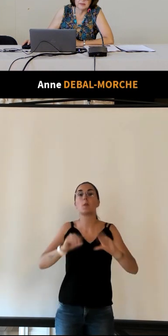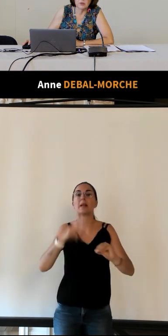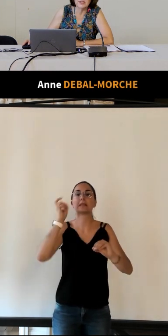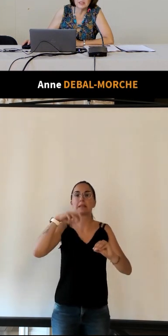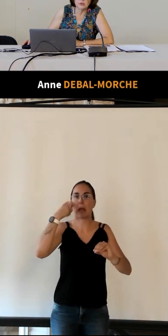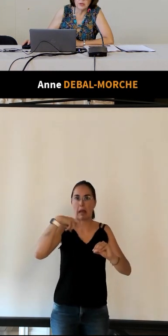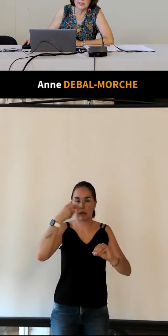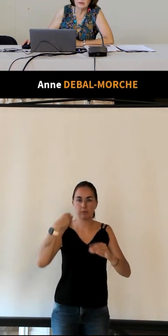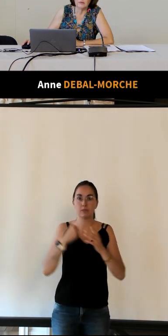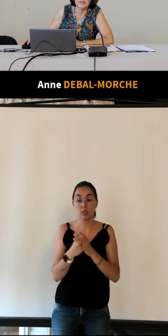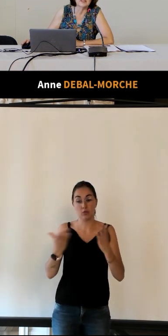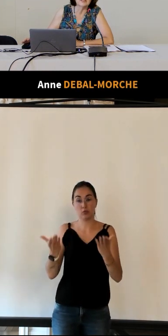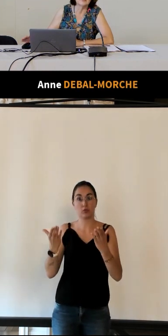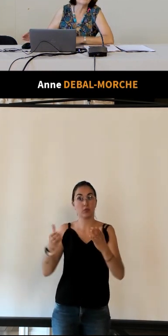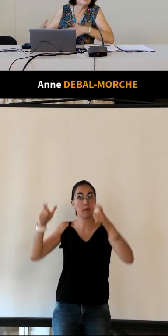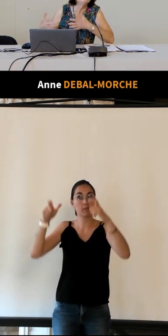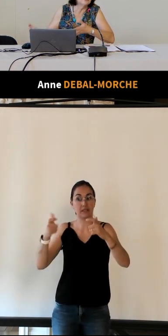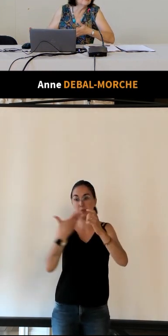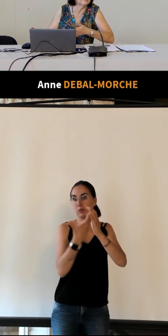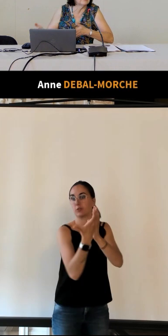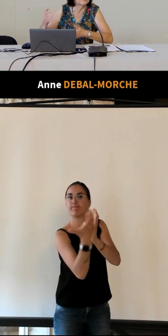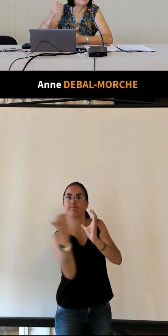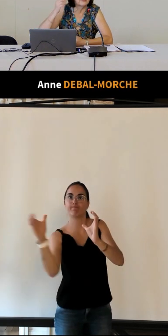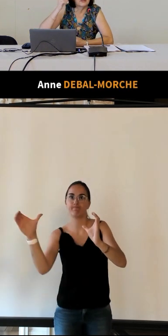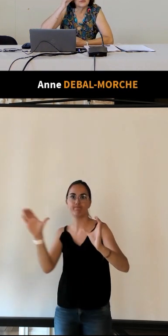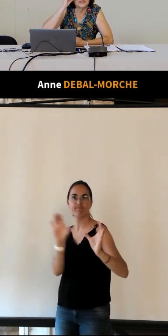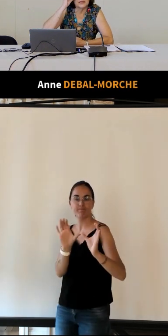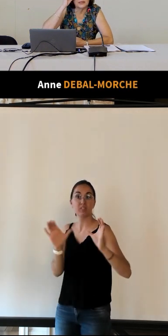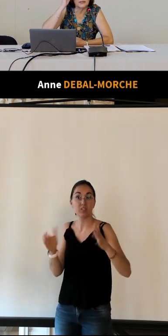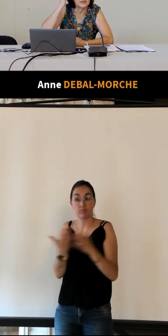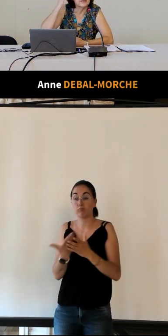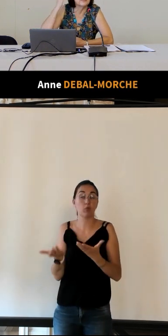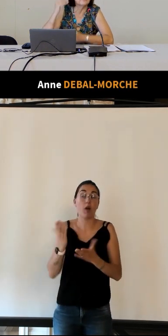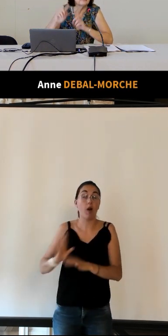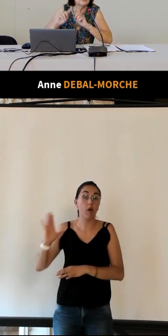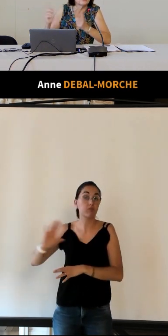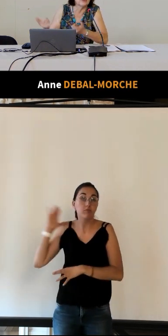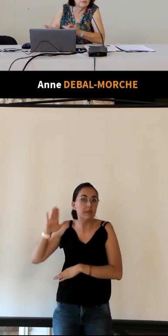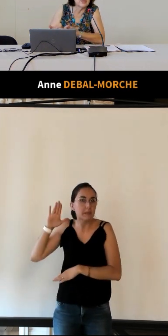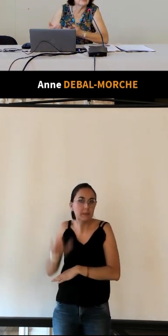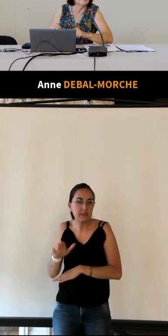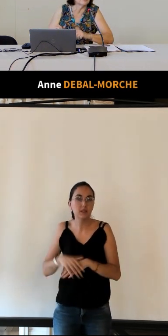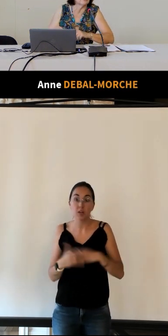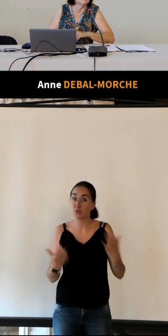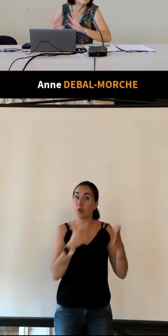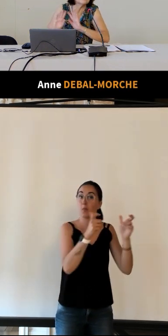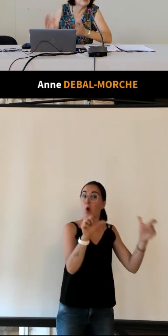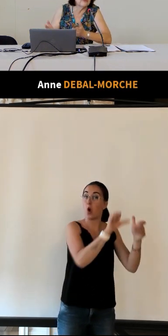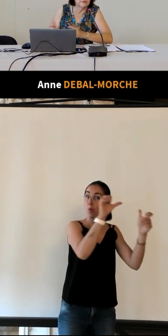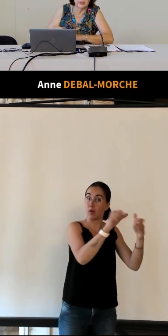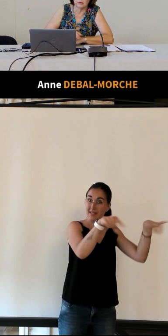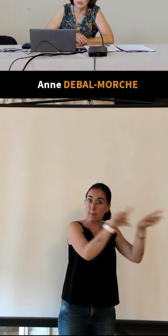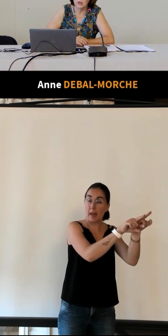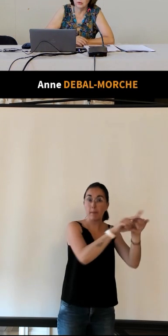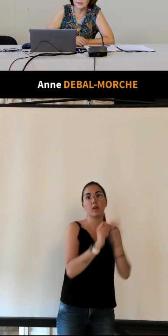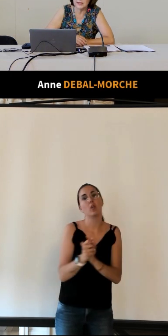un bâtiment circulaire en fait ça a été aussi une mode à une époque pour les syndicats d'initiatives puisque celui d'Amboise a une forme circulaire celui de